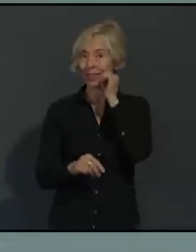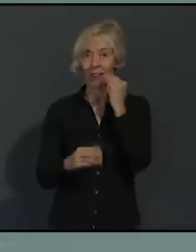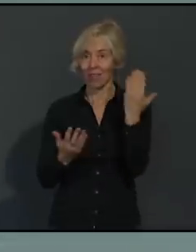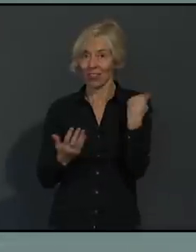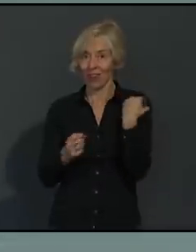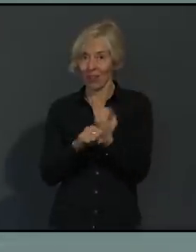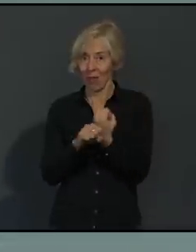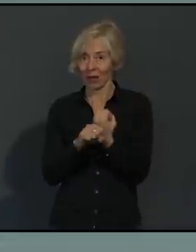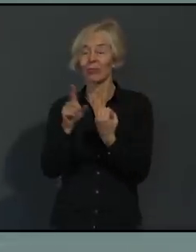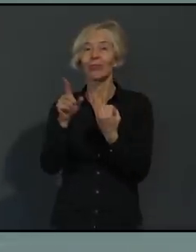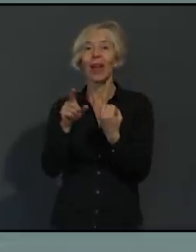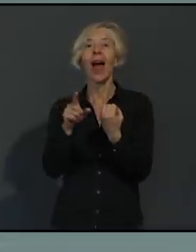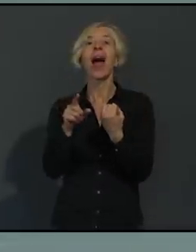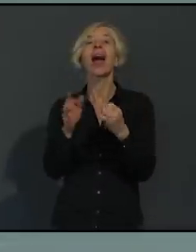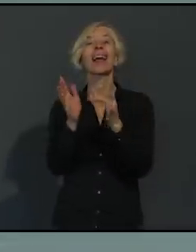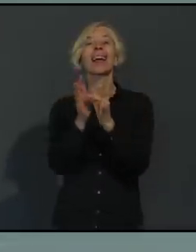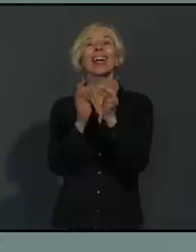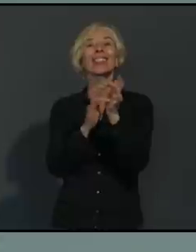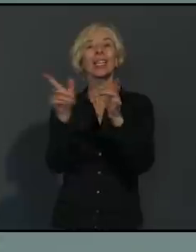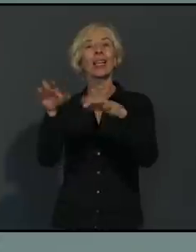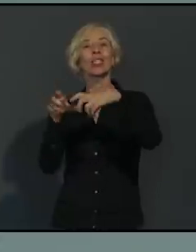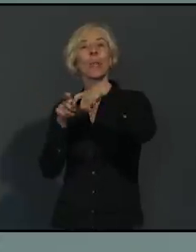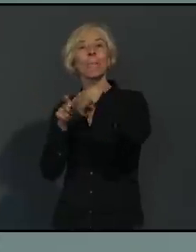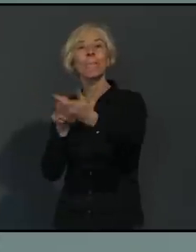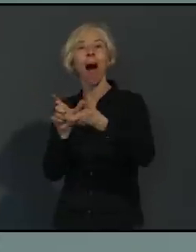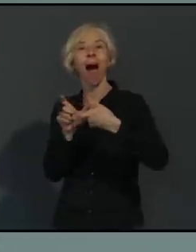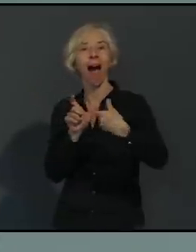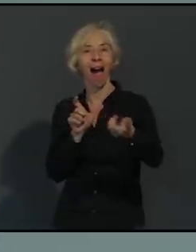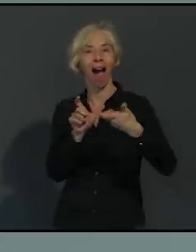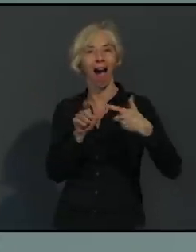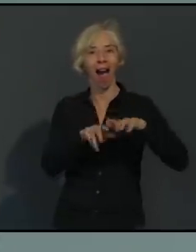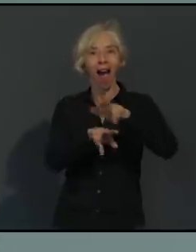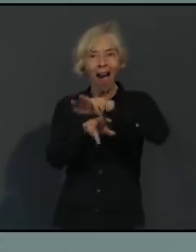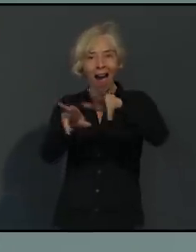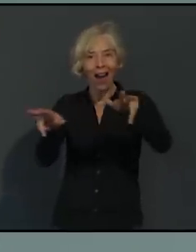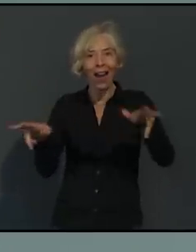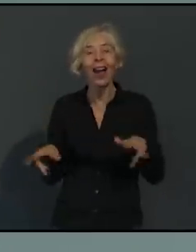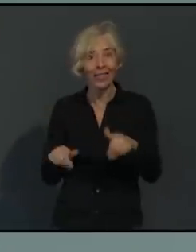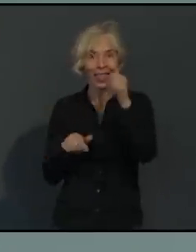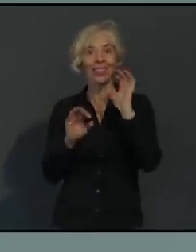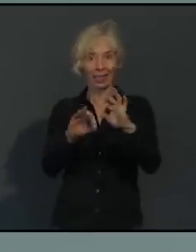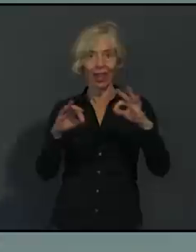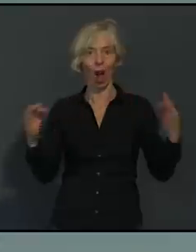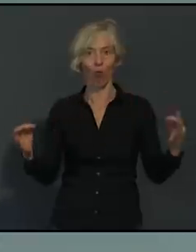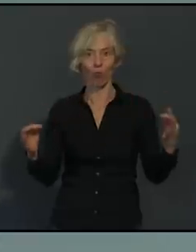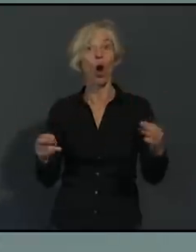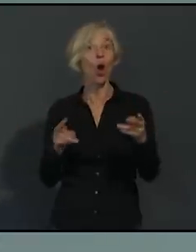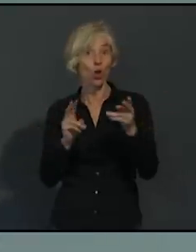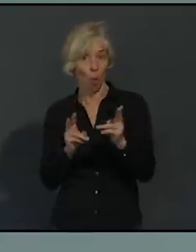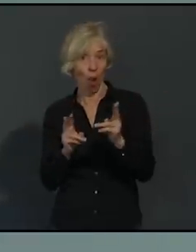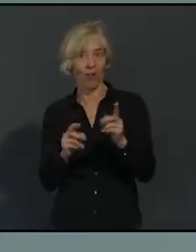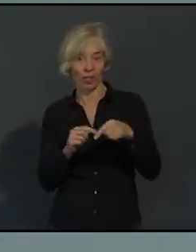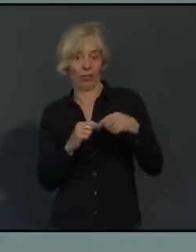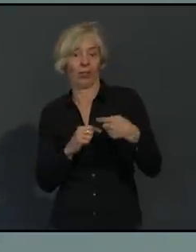würde am Freitagabend die Shoppingnacht hier starten. Eigentlich. Das ist ein viel